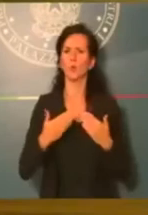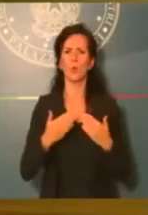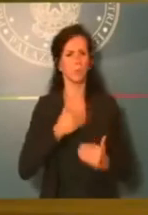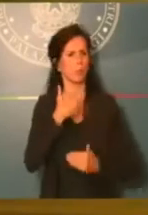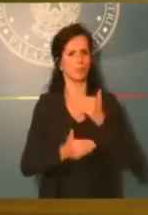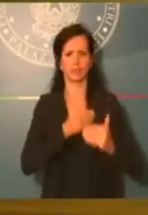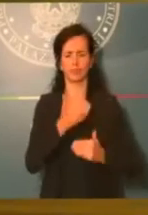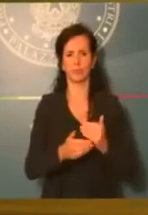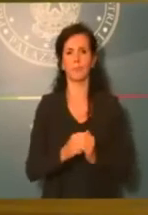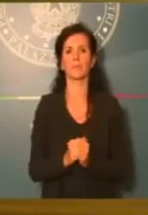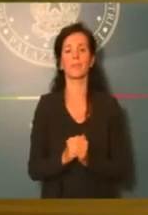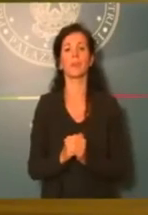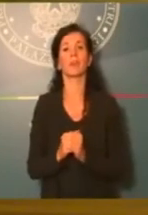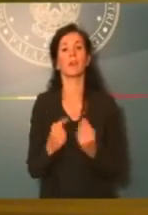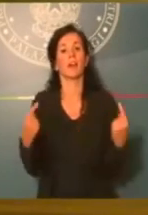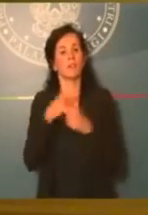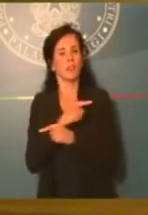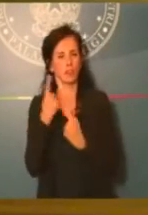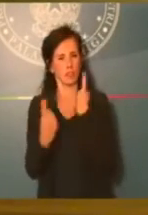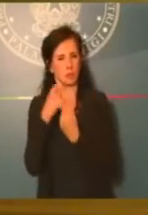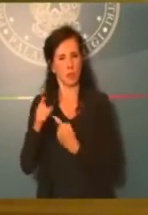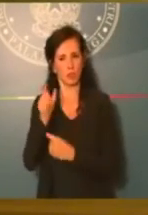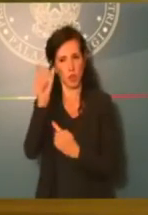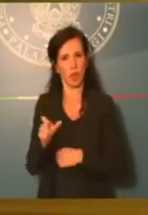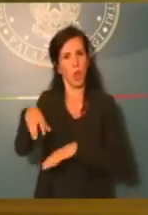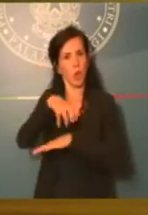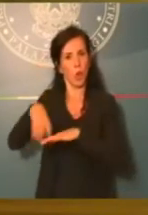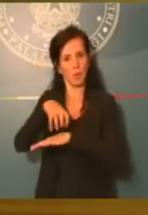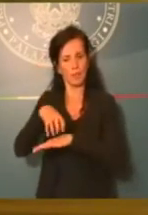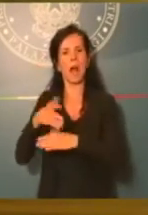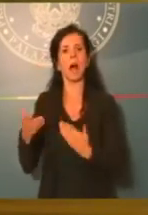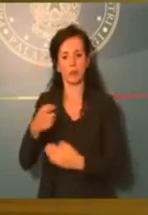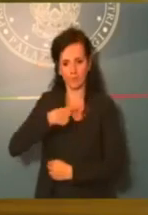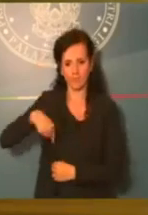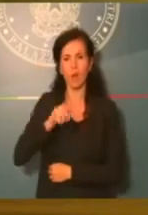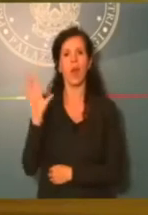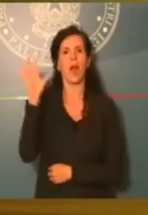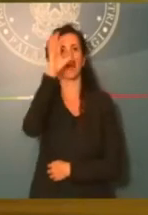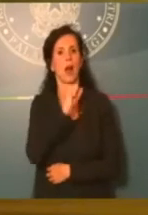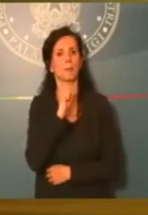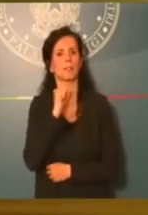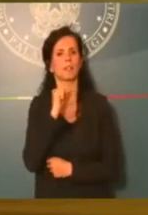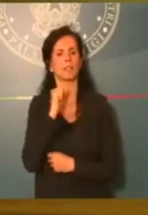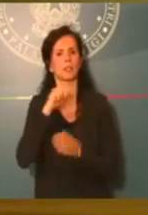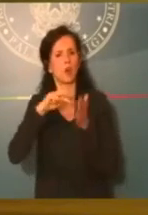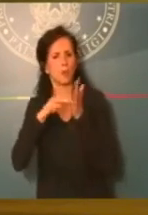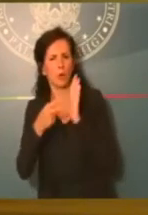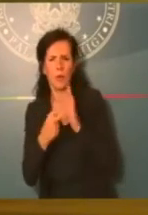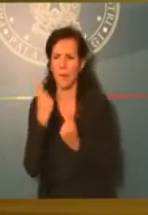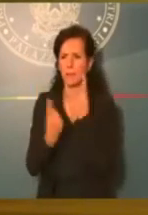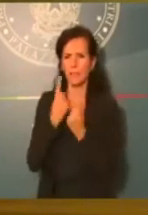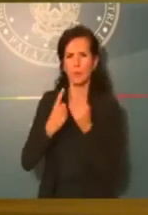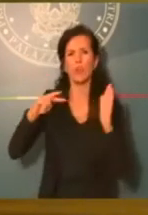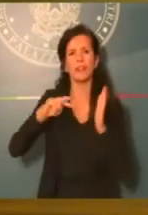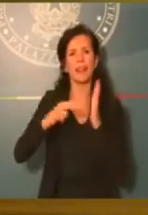dei commissari, come vi dicevo, abbiamo individuato le ragioni tecniche per le quali si rendono necessarie dei commissariamenti, in